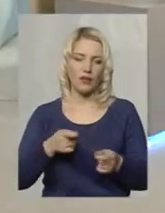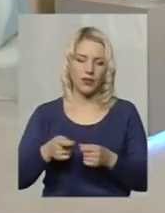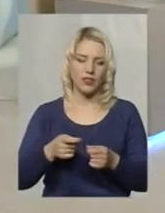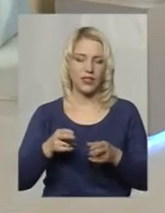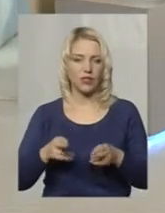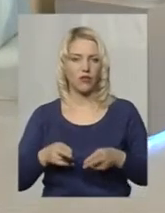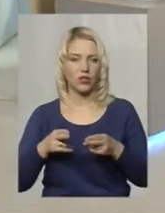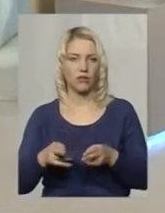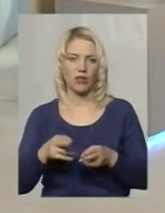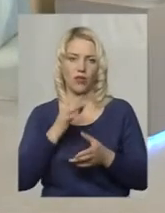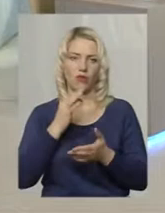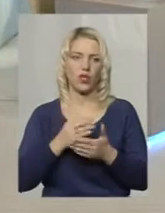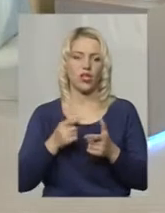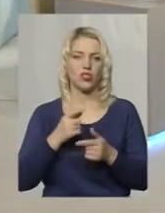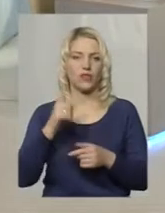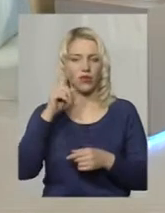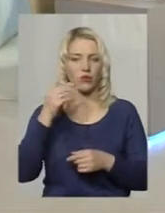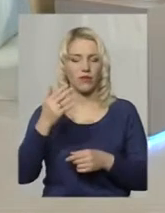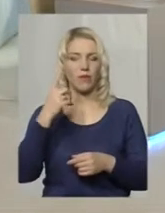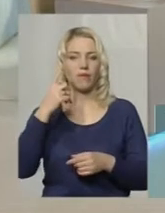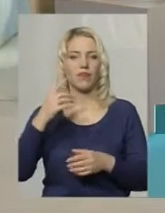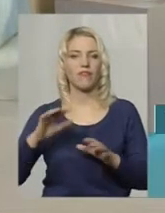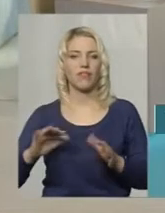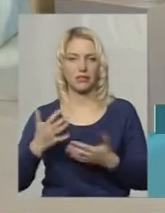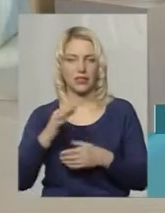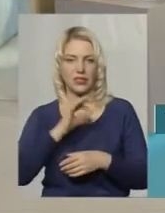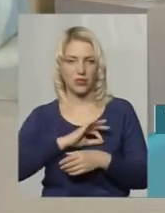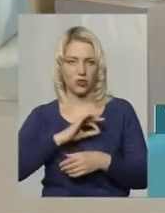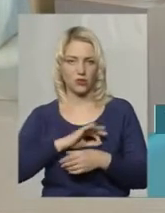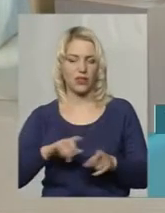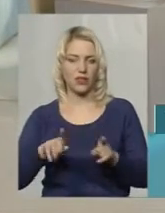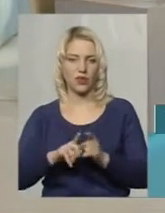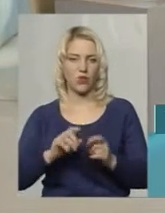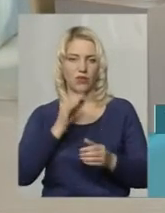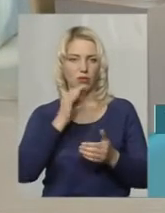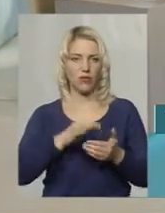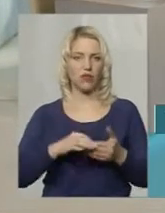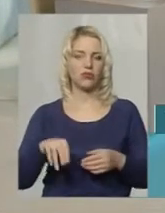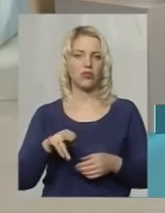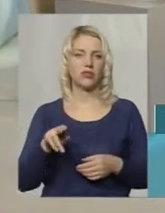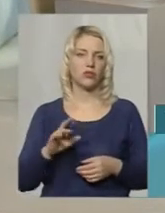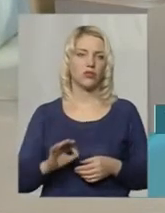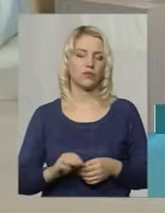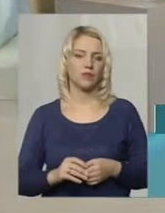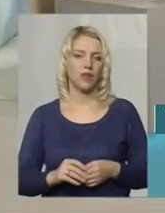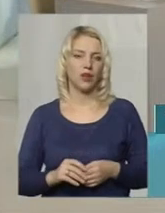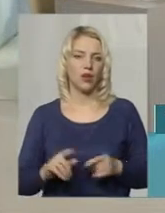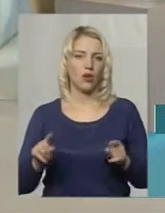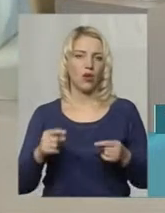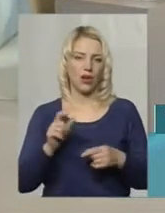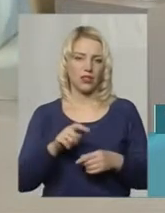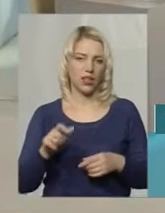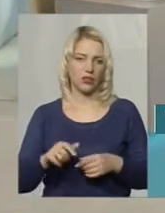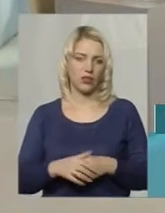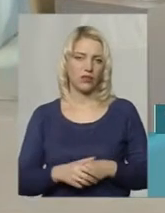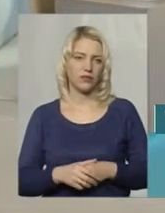відповідальність? Чи відомі вам випадки застосування отакої відповідальності до організаторів? В даному випадку